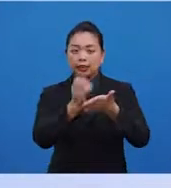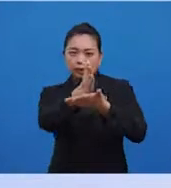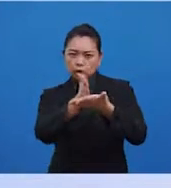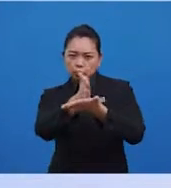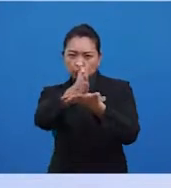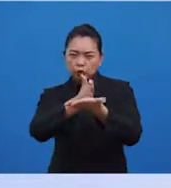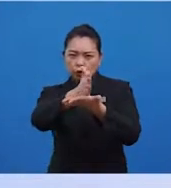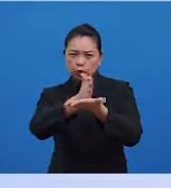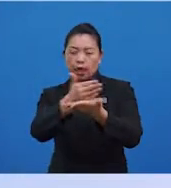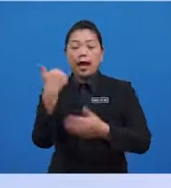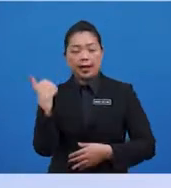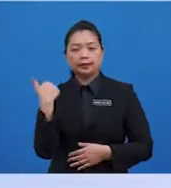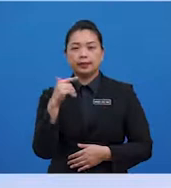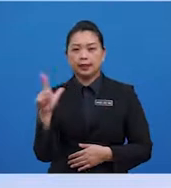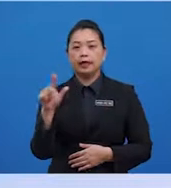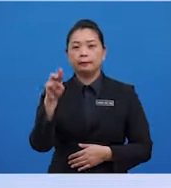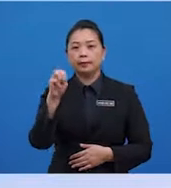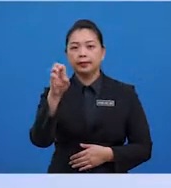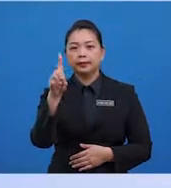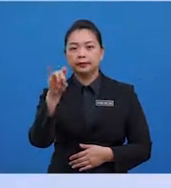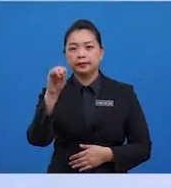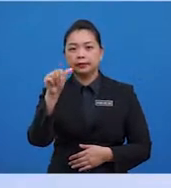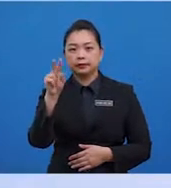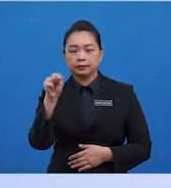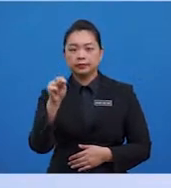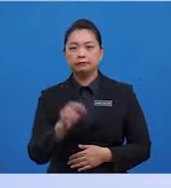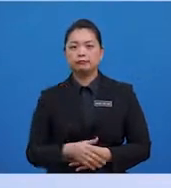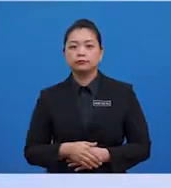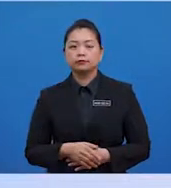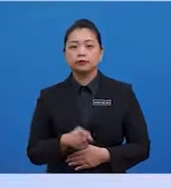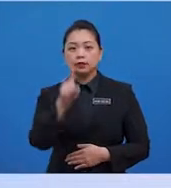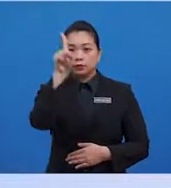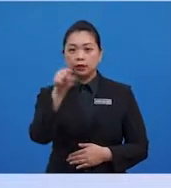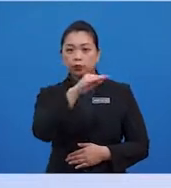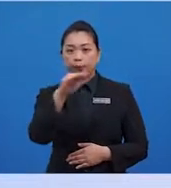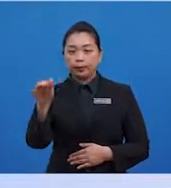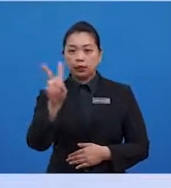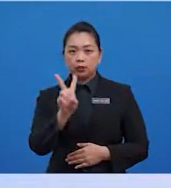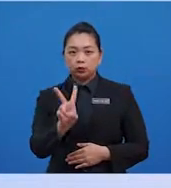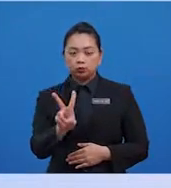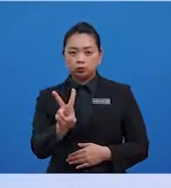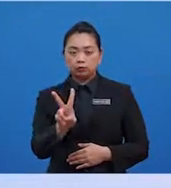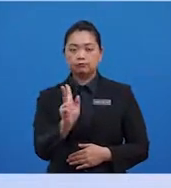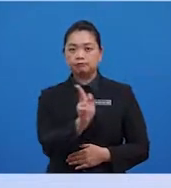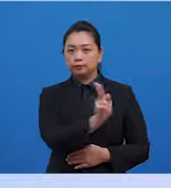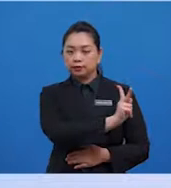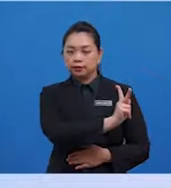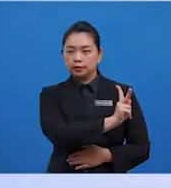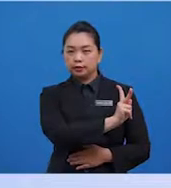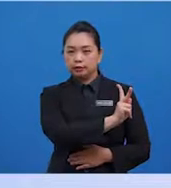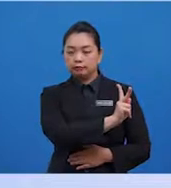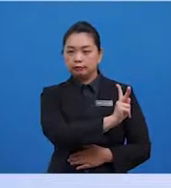ialah median. Satu per dua daripada set data terletak di sebelah kiri median